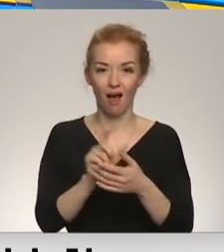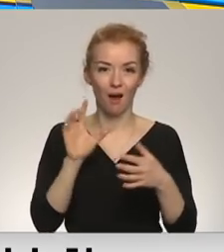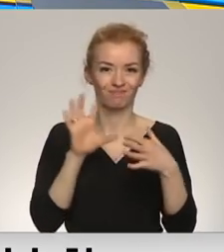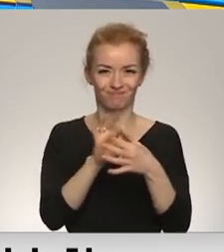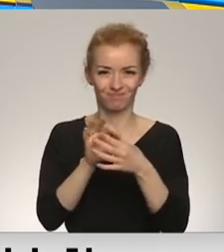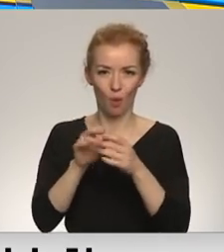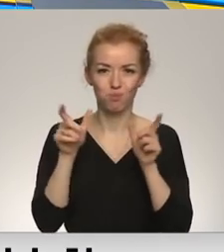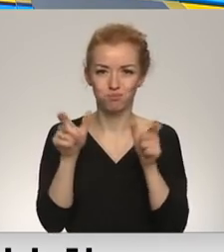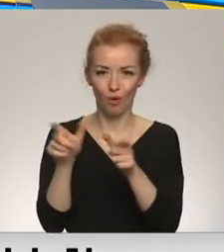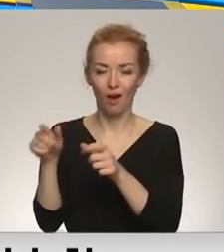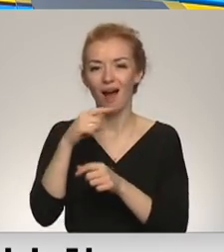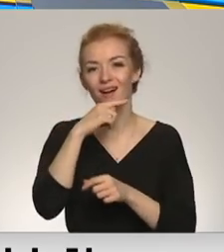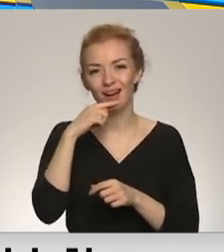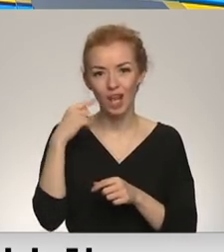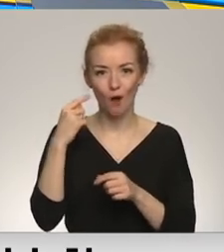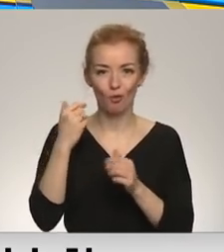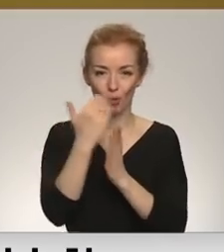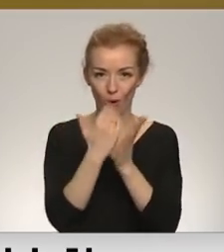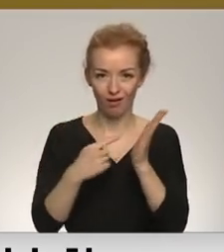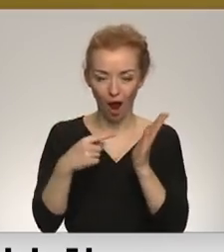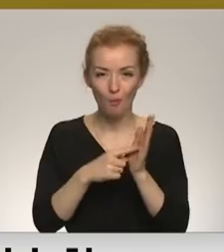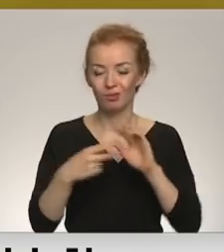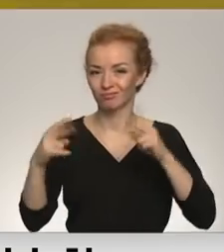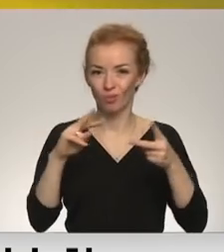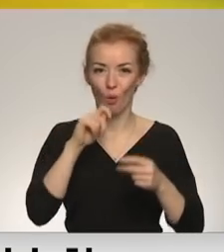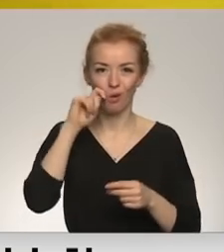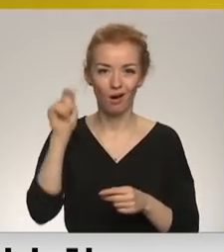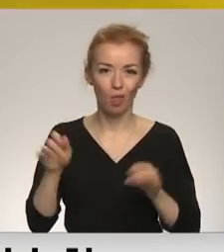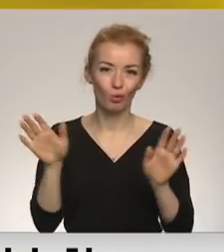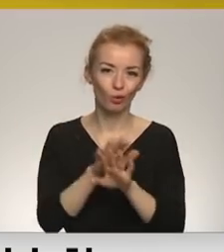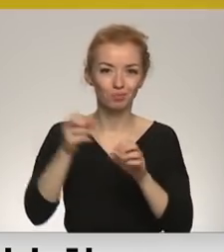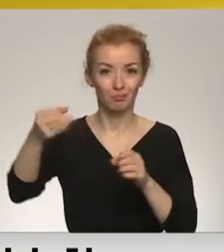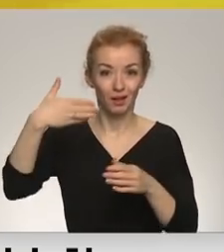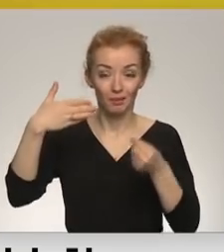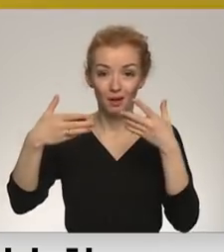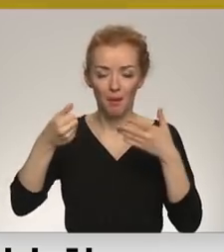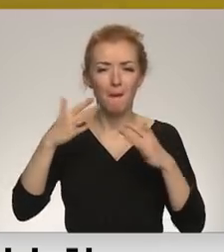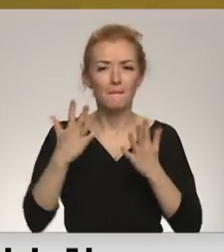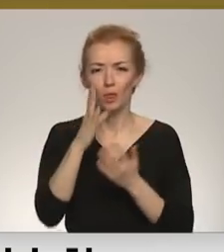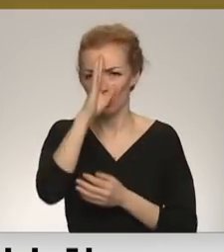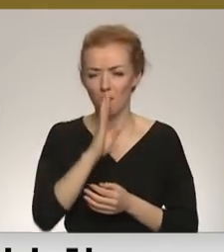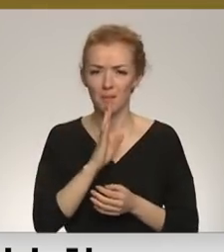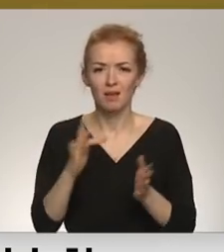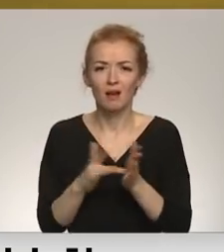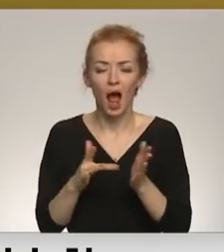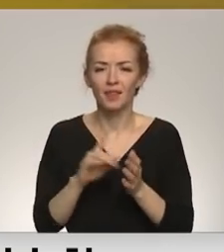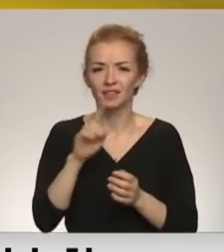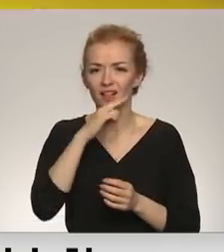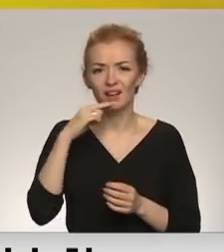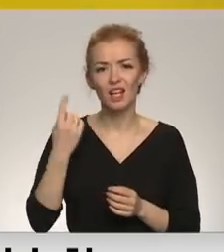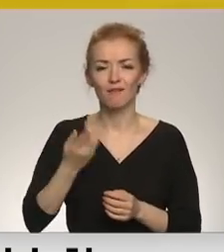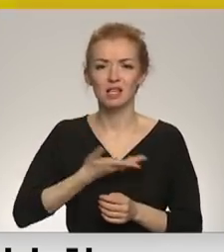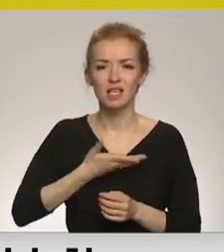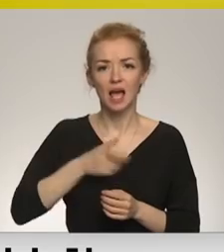kanālos Ukraiņas mūziku, folkloru. Ja mēs skatāmies nopietni, kādas ir vispār Krievijas iedzīvotāji